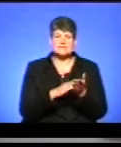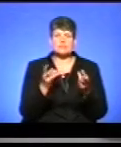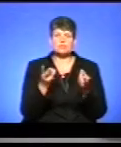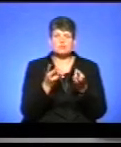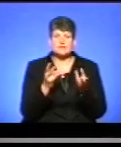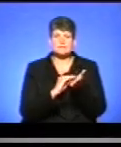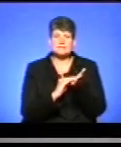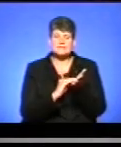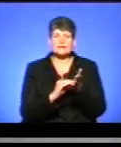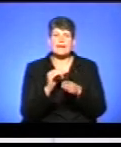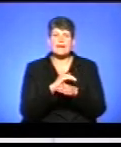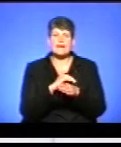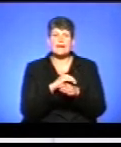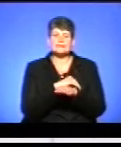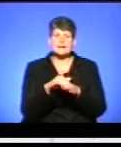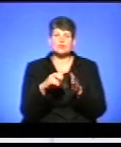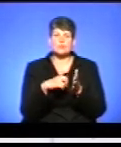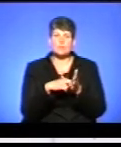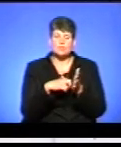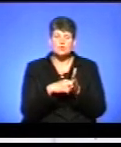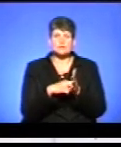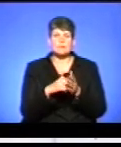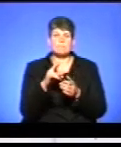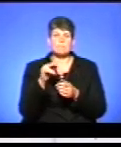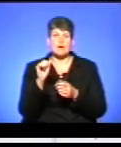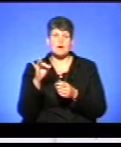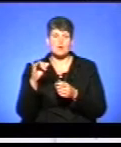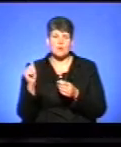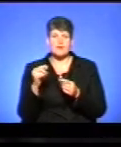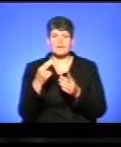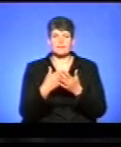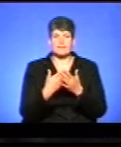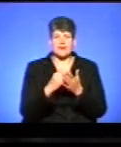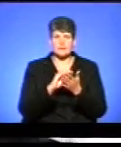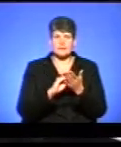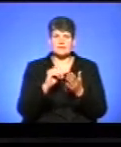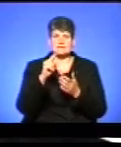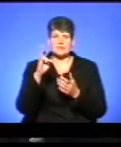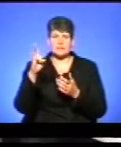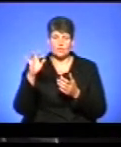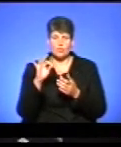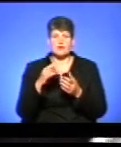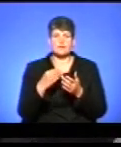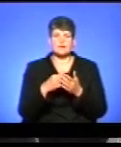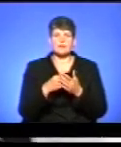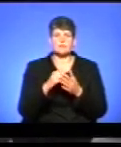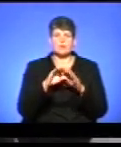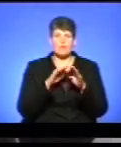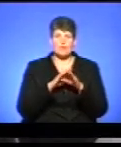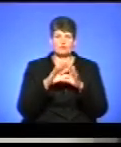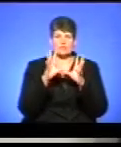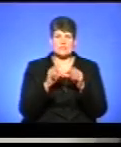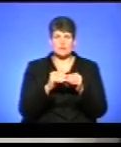зазначити адресу електронної пошти, пароль, дані з сертифікату ЗНО та дані атестата про повну загальну середню освіту.